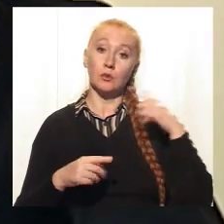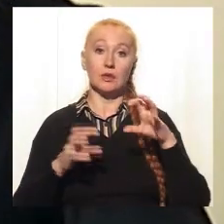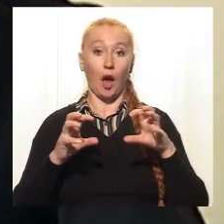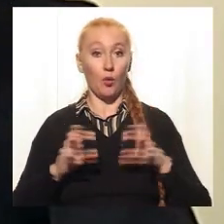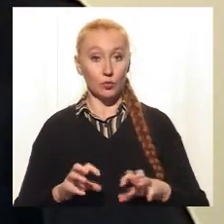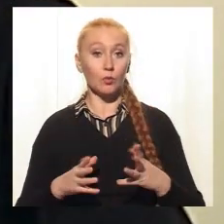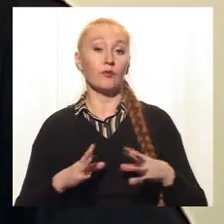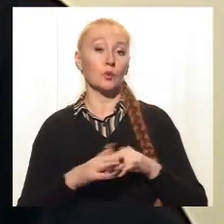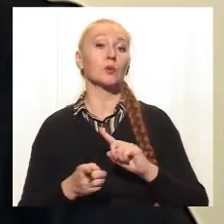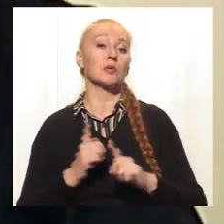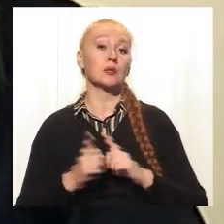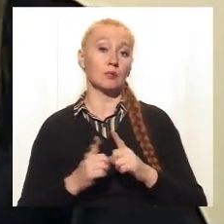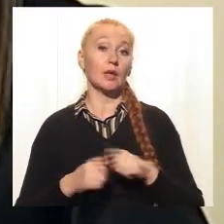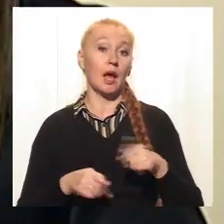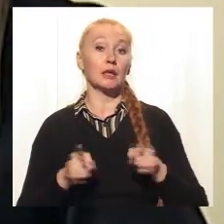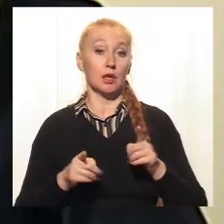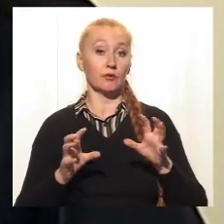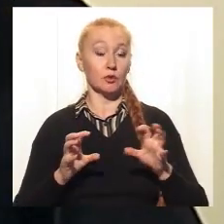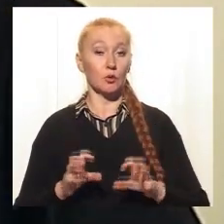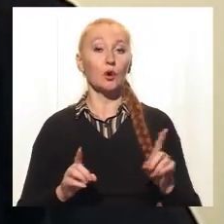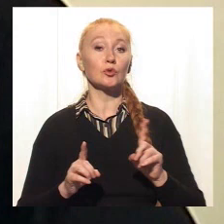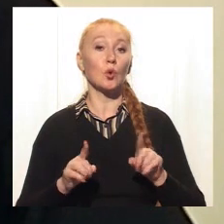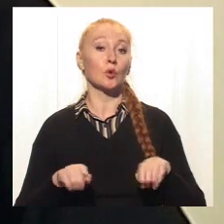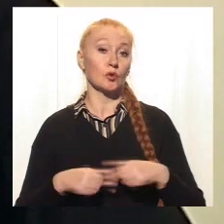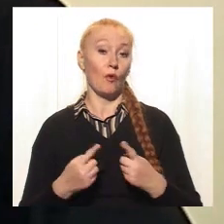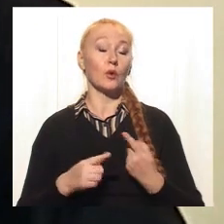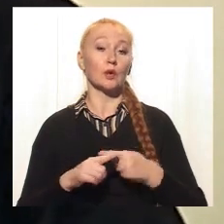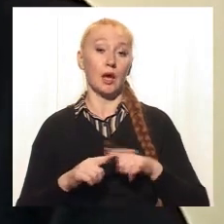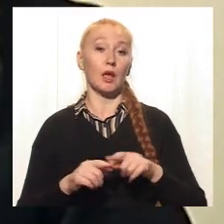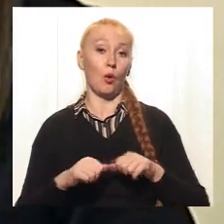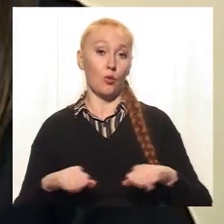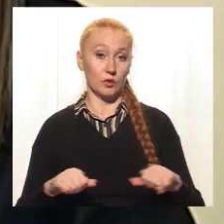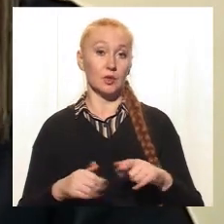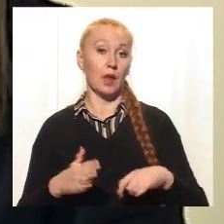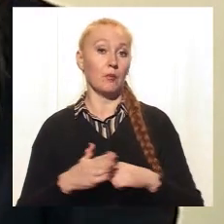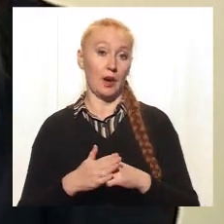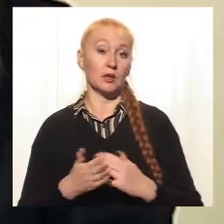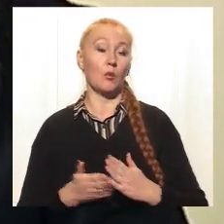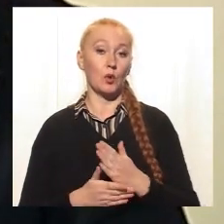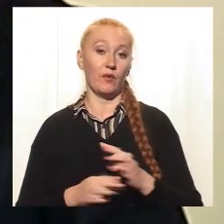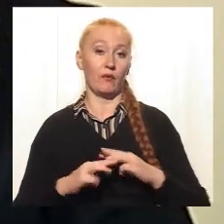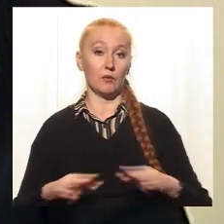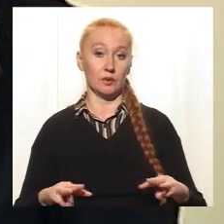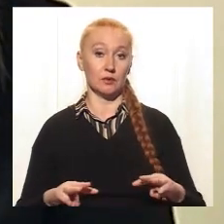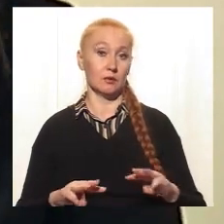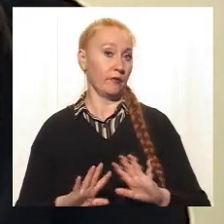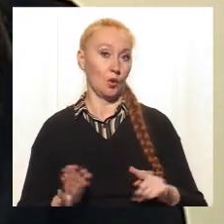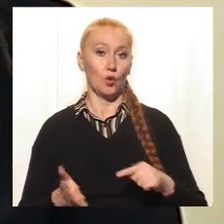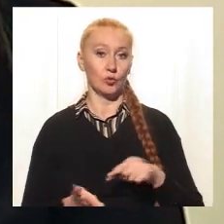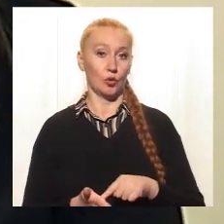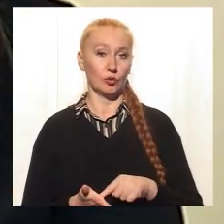буде вносити зміну до діючого закону щодо створення цієї комісії на базі профільного міністерства. Точка.